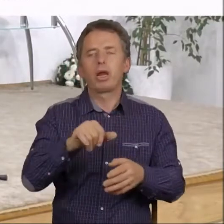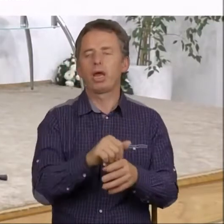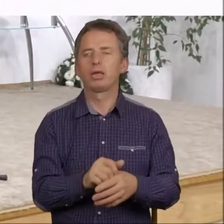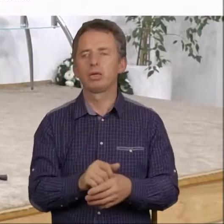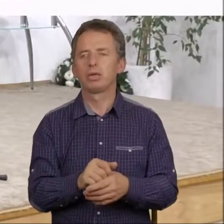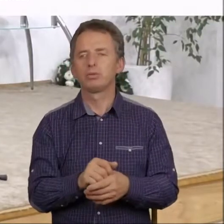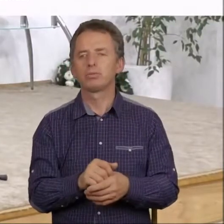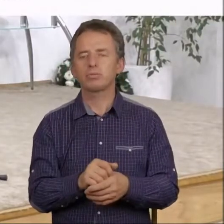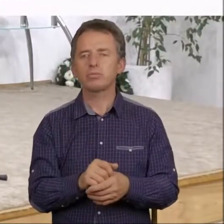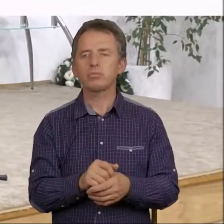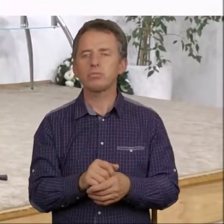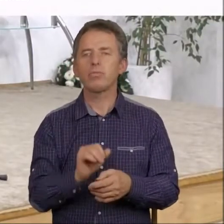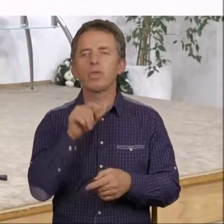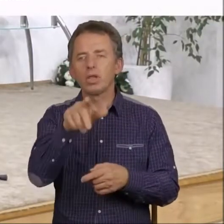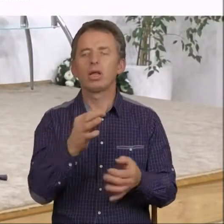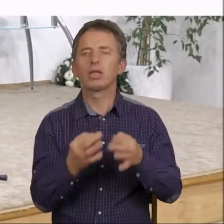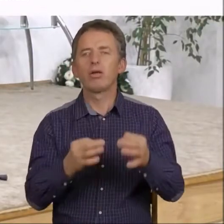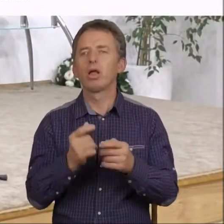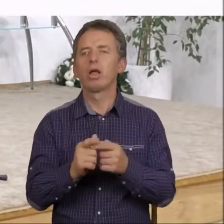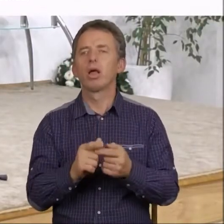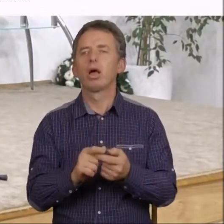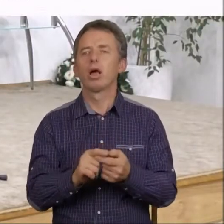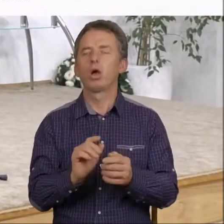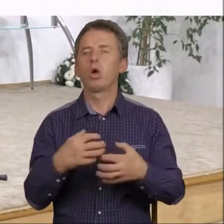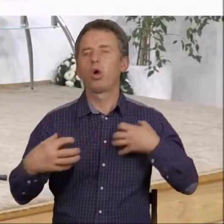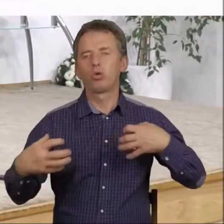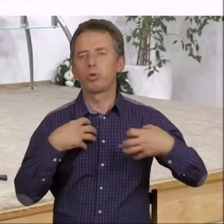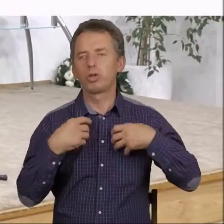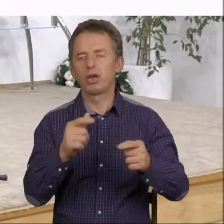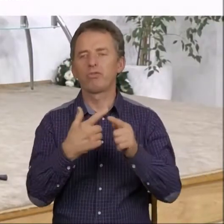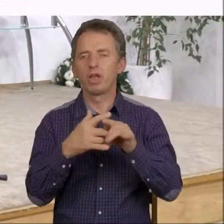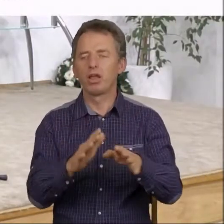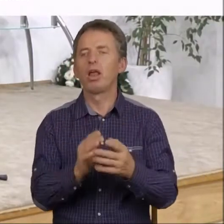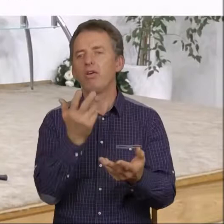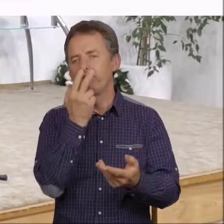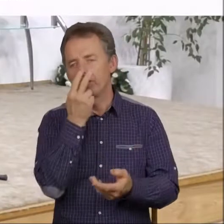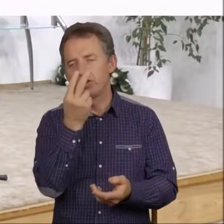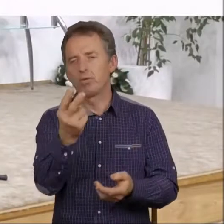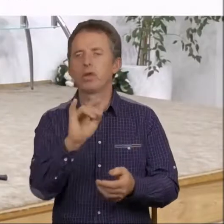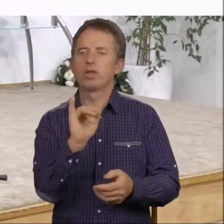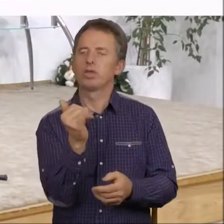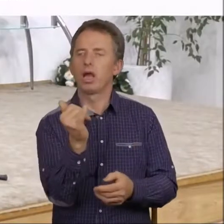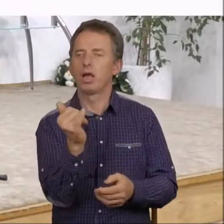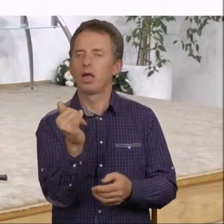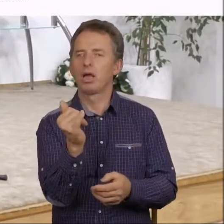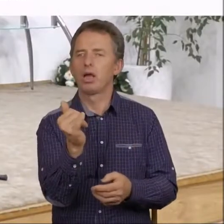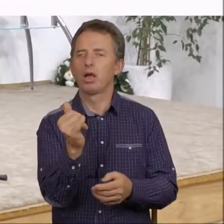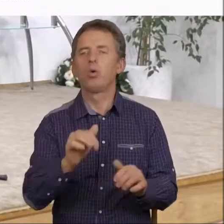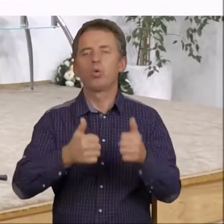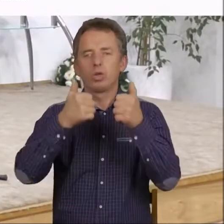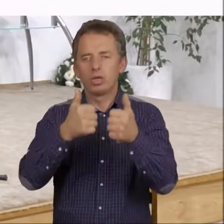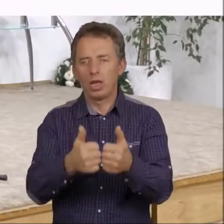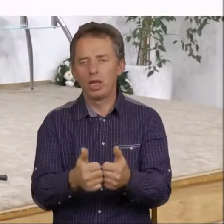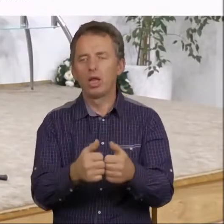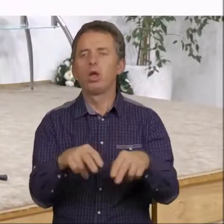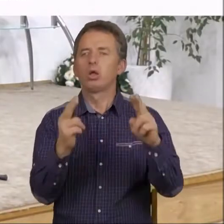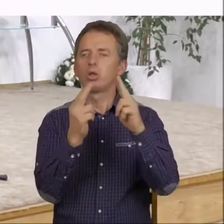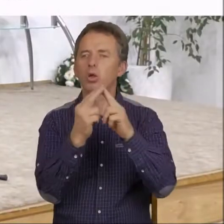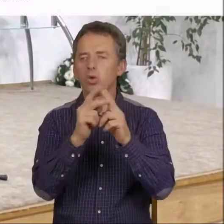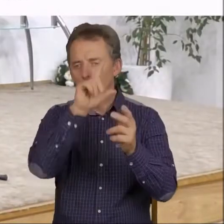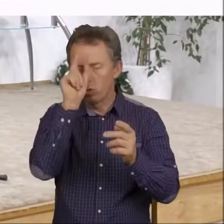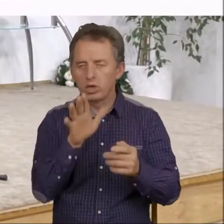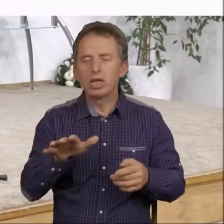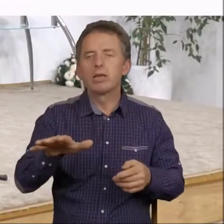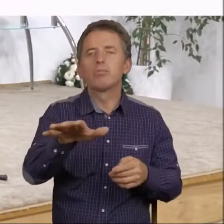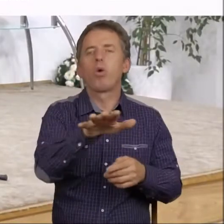Widzimy, jak destabilizowana jest gospodarka w tej chwili. Widzimy, jak destabilizowane są stosunki społeczne.